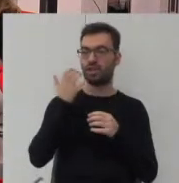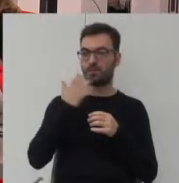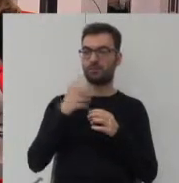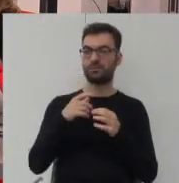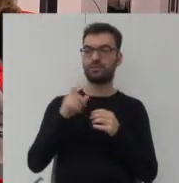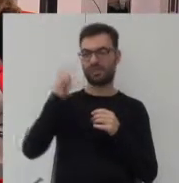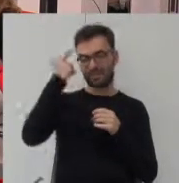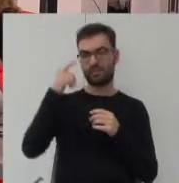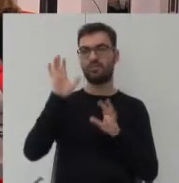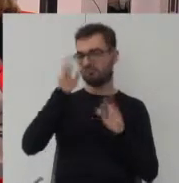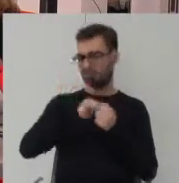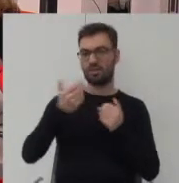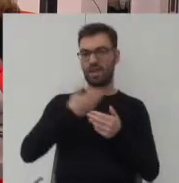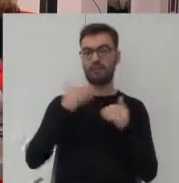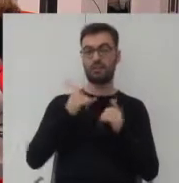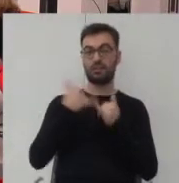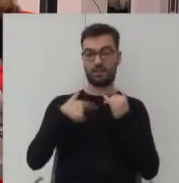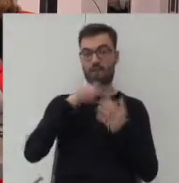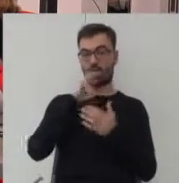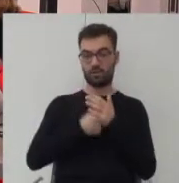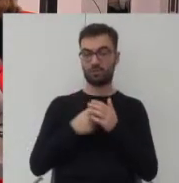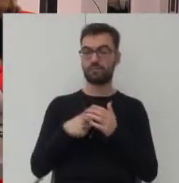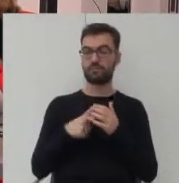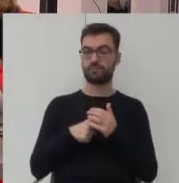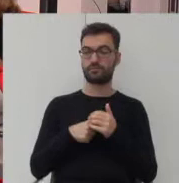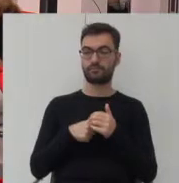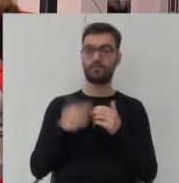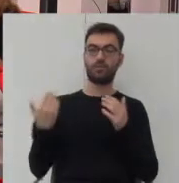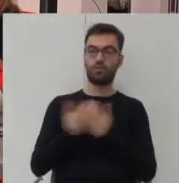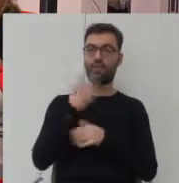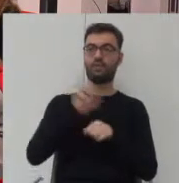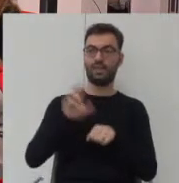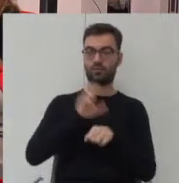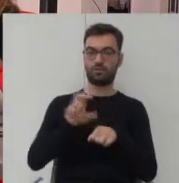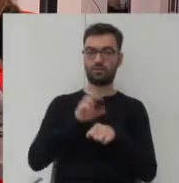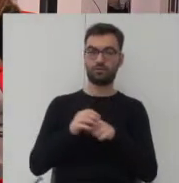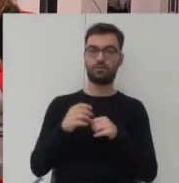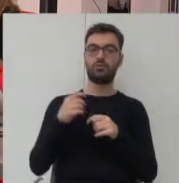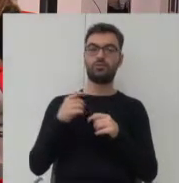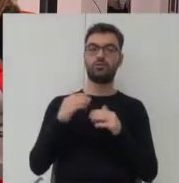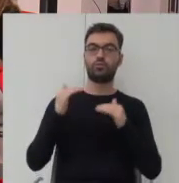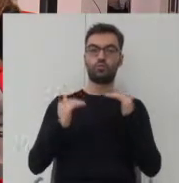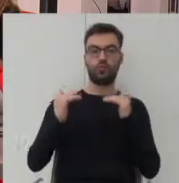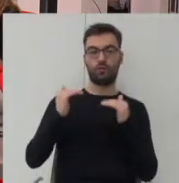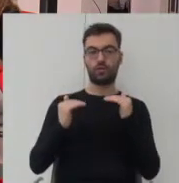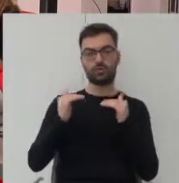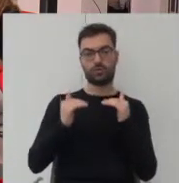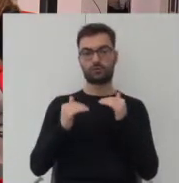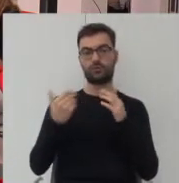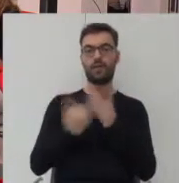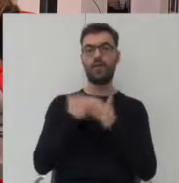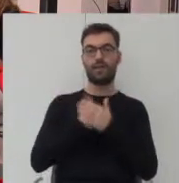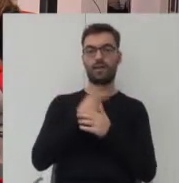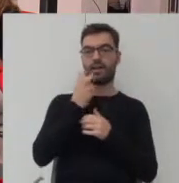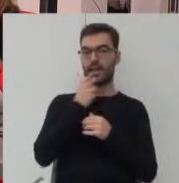nam taką możliwość, że jeżeli zastosujemy tutaj nowe technologie, i zrównoważone jakieś, odnawialne źródła